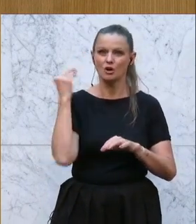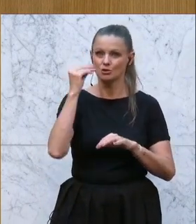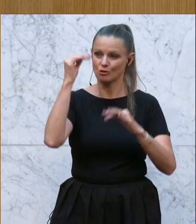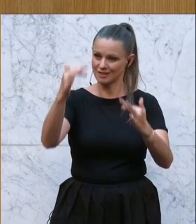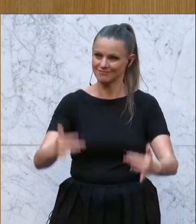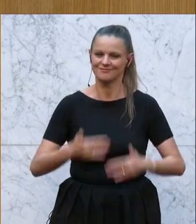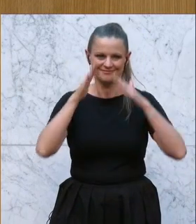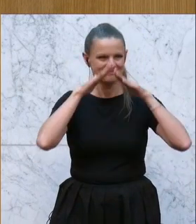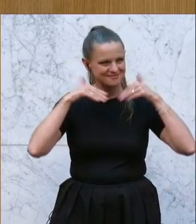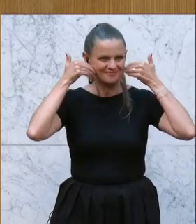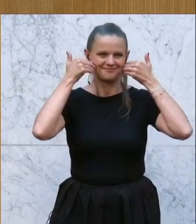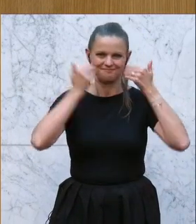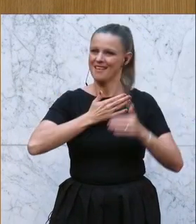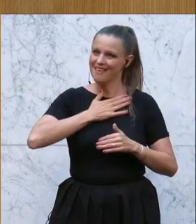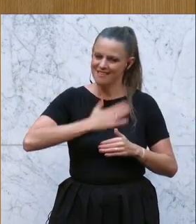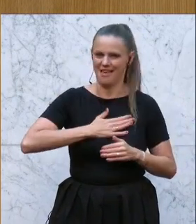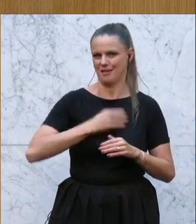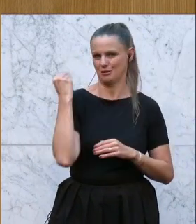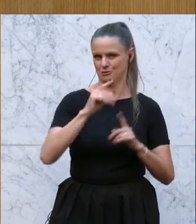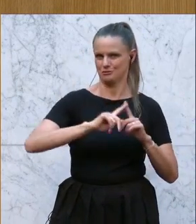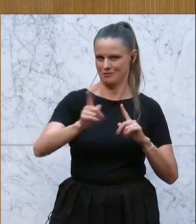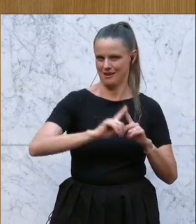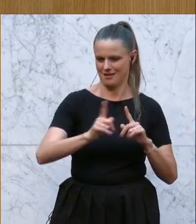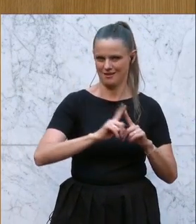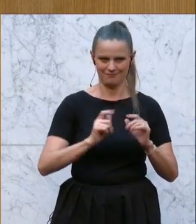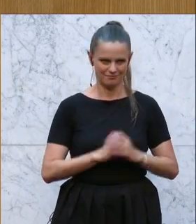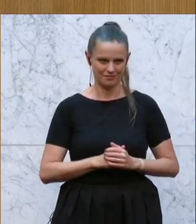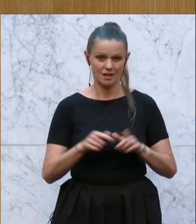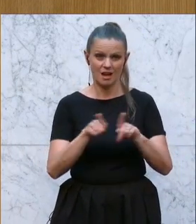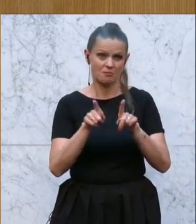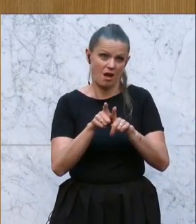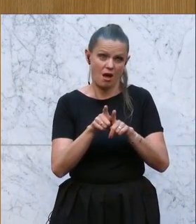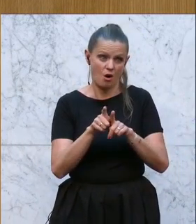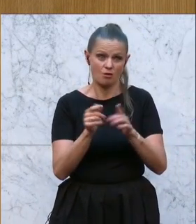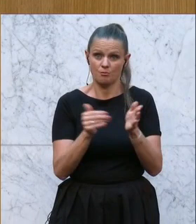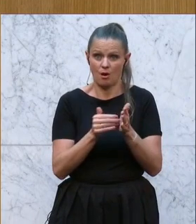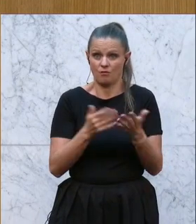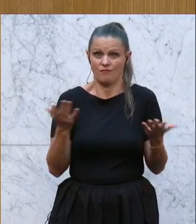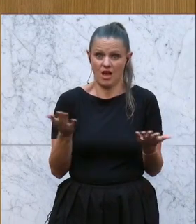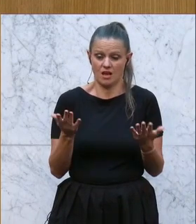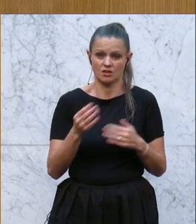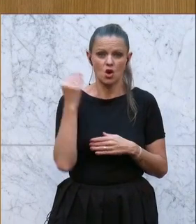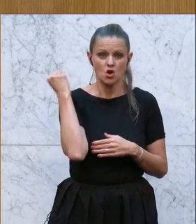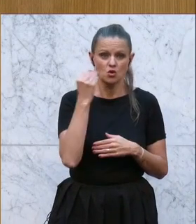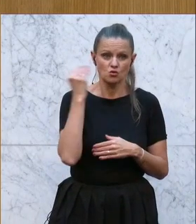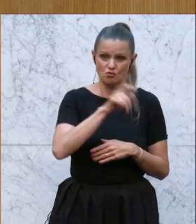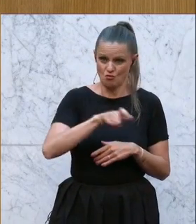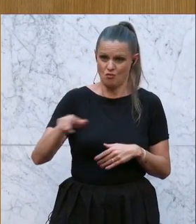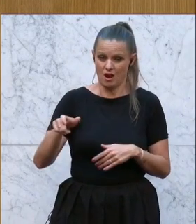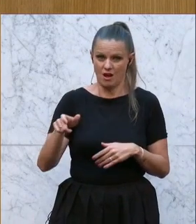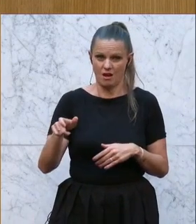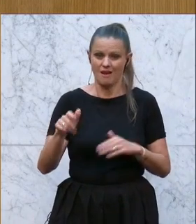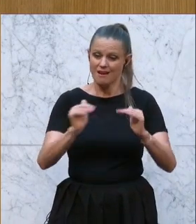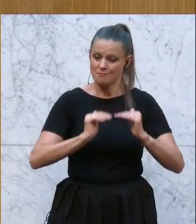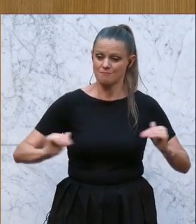zaubern, damit sie gerne in die Schule gehen. Aber das setzt natürlich auch voraus, dass Schülerinnen und Schüler die